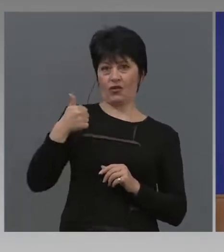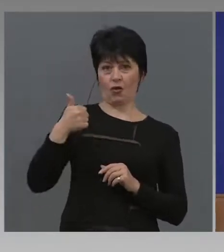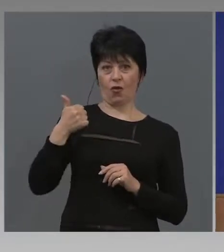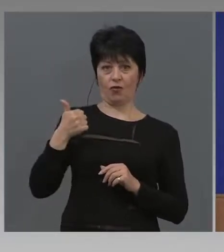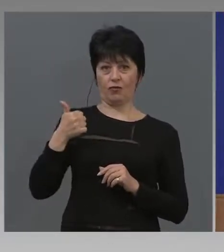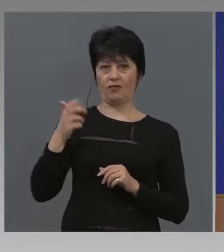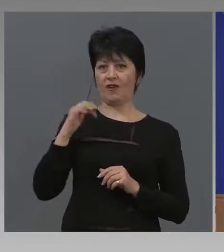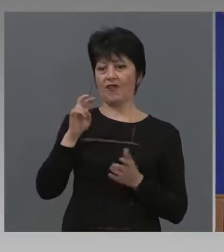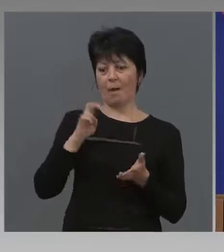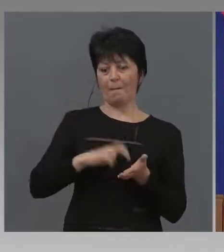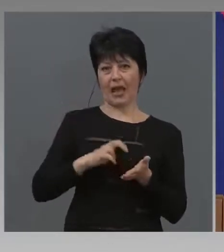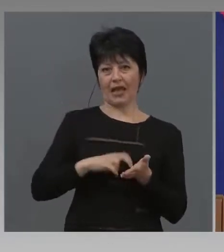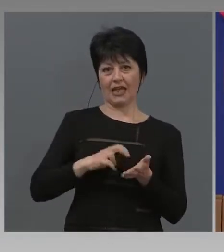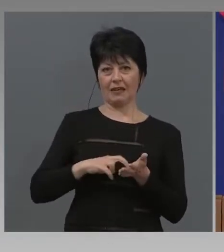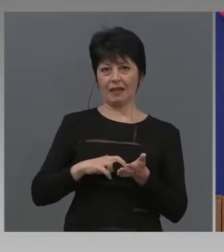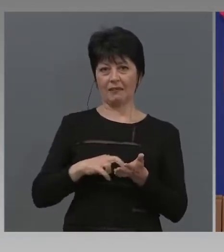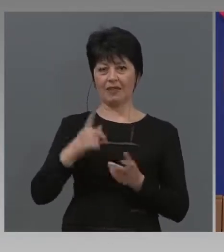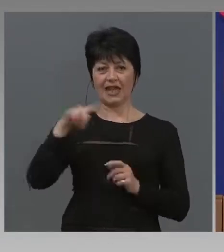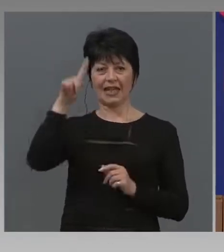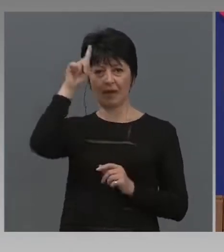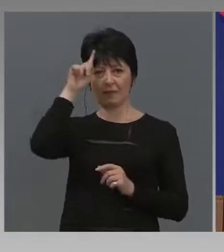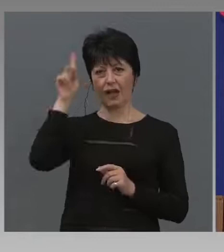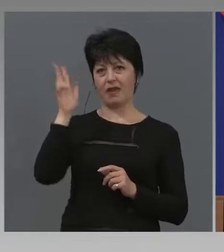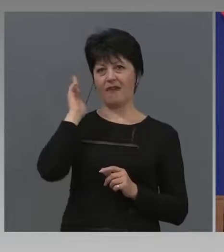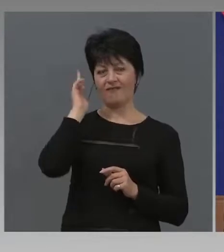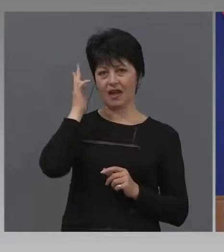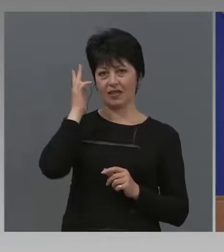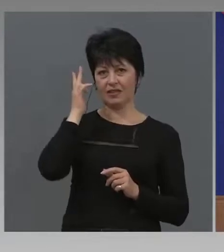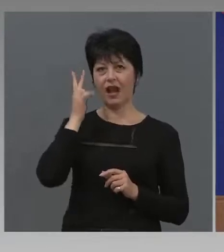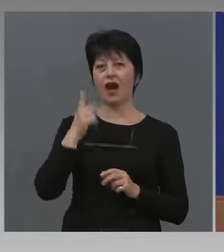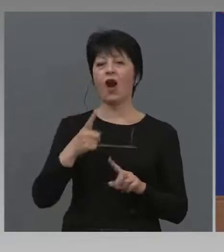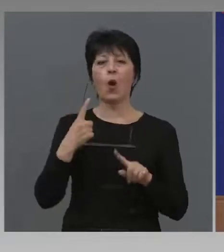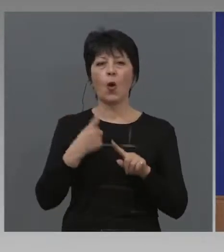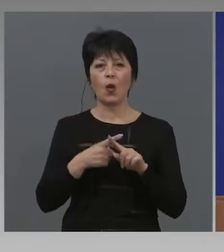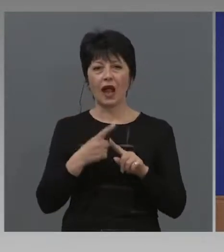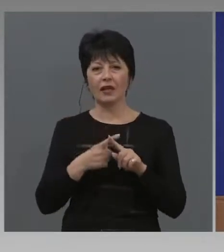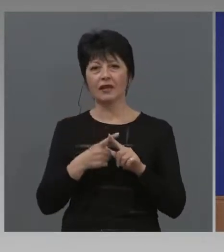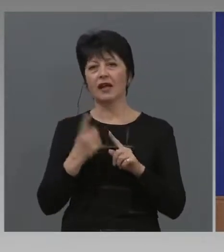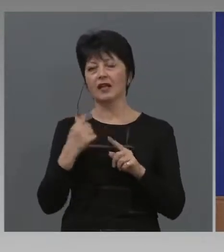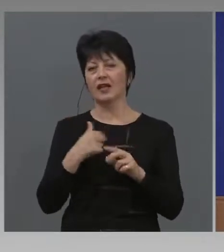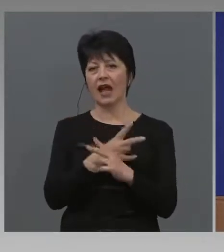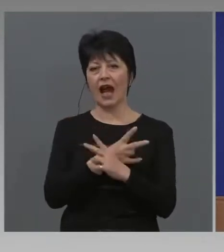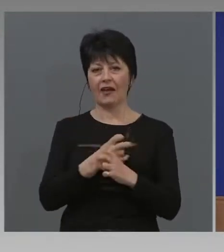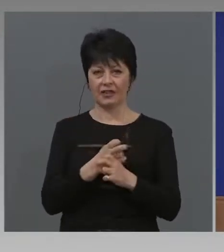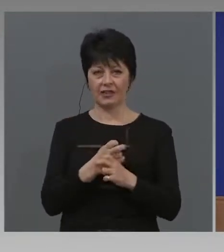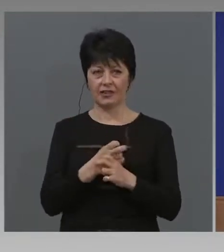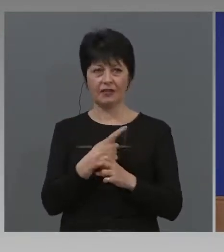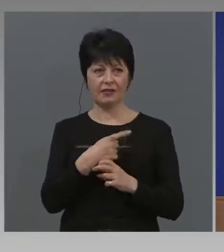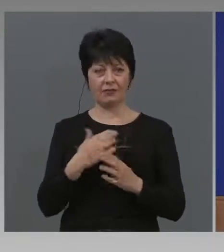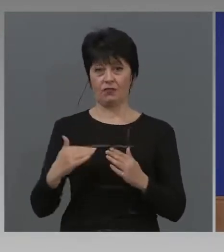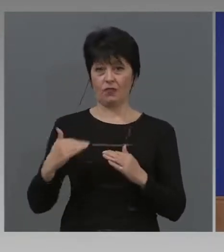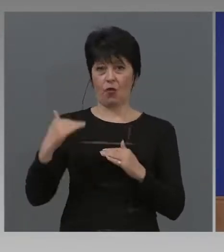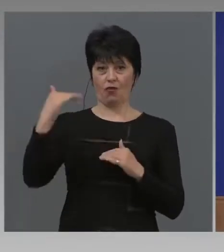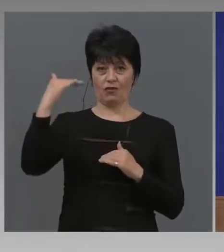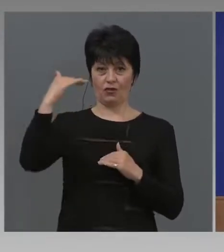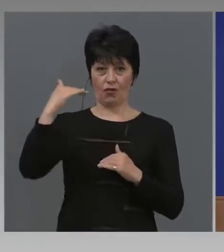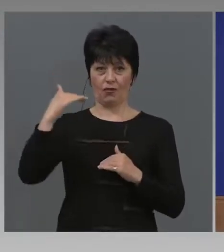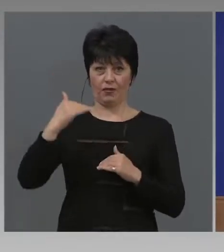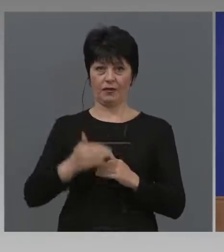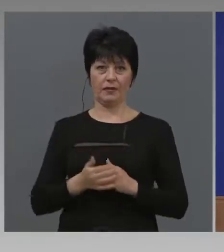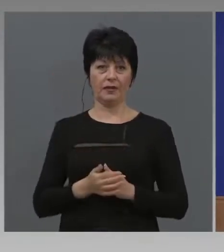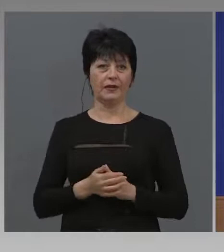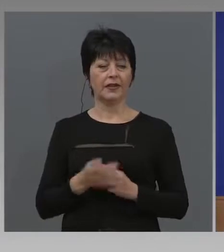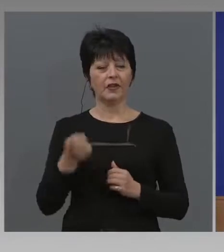Европа. Германия, Франция, Оландия и Австрия. Те имат най-високия рейтинг. Другите сме с